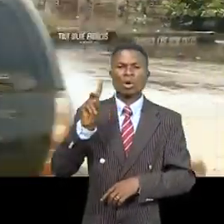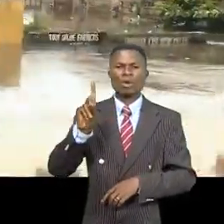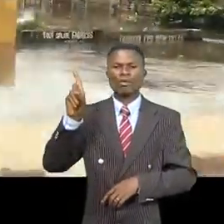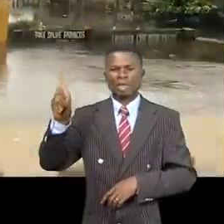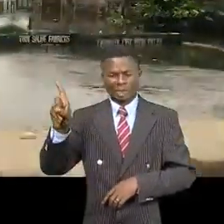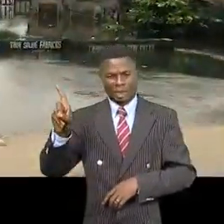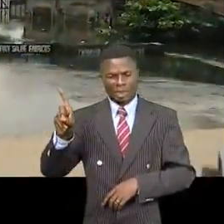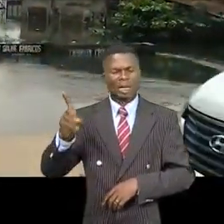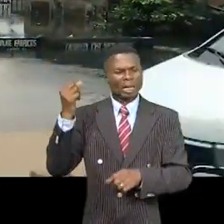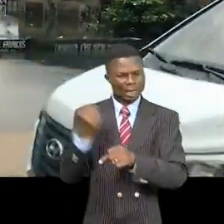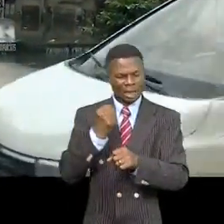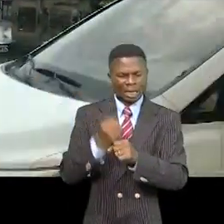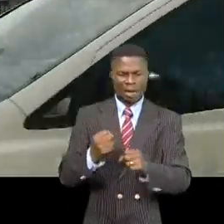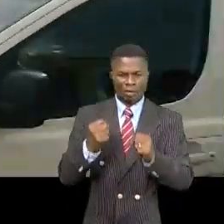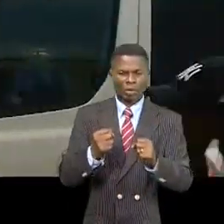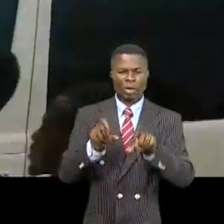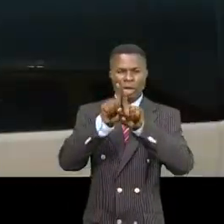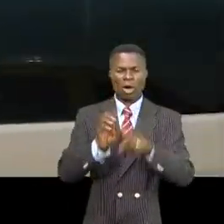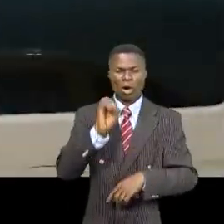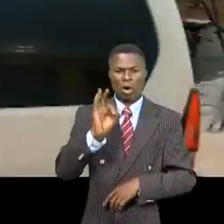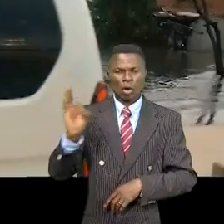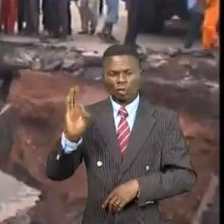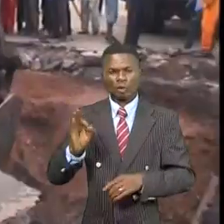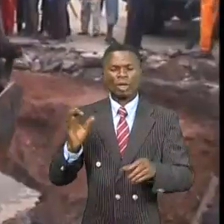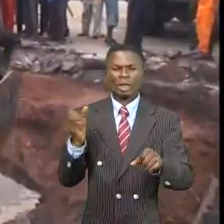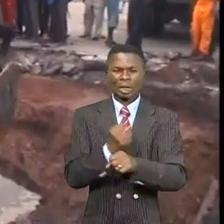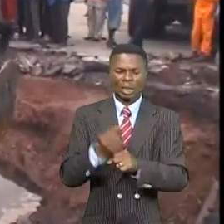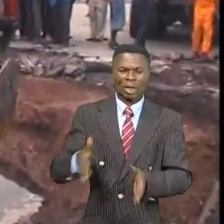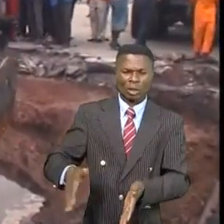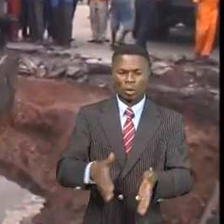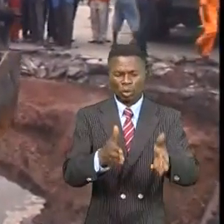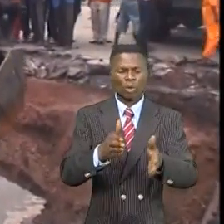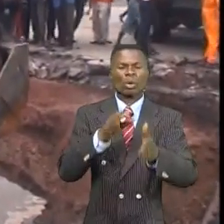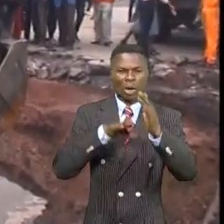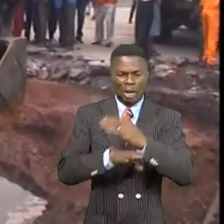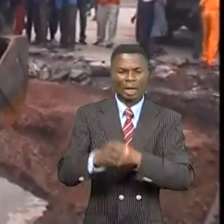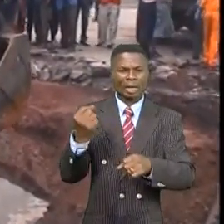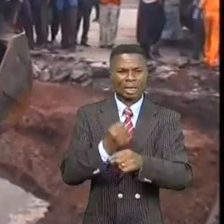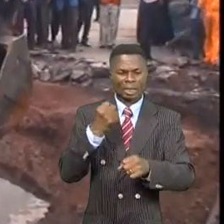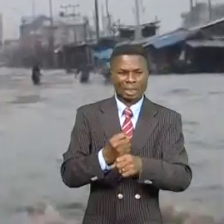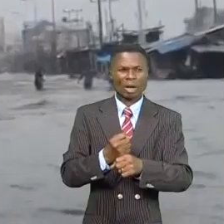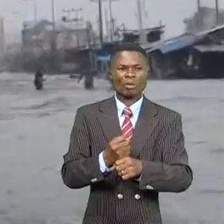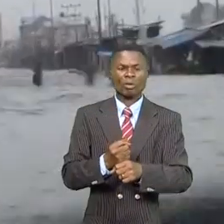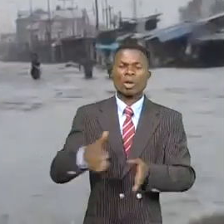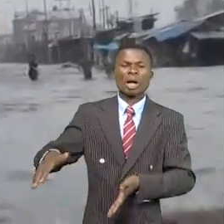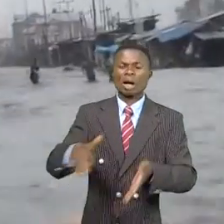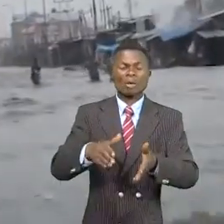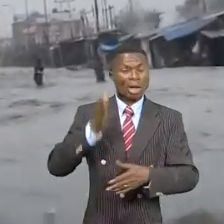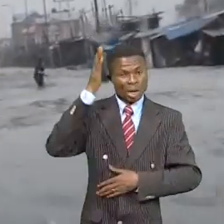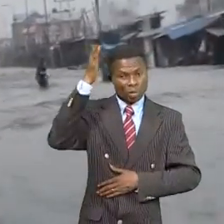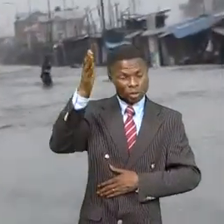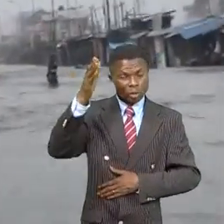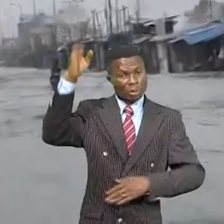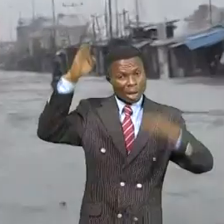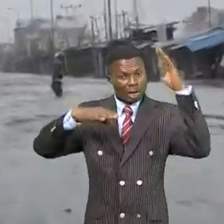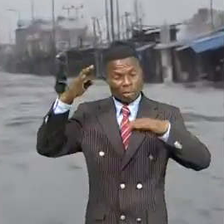et drainage OVD et l'Office des routes, afin d'entreprendre les travaux de recul pour que jamais, à chaque